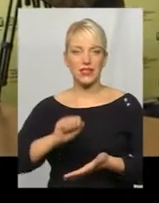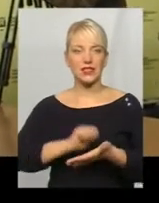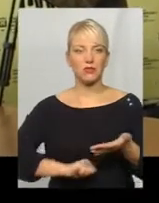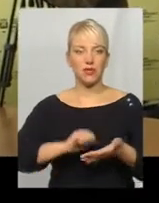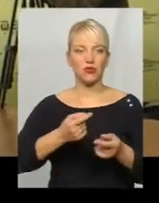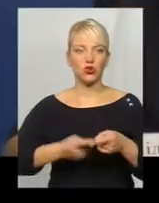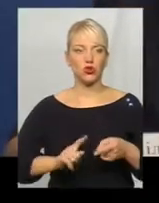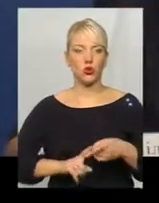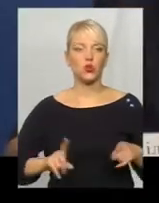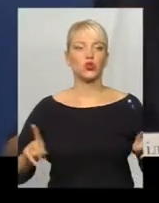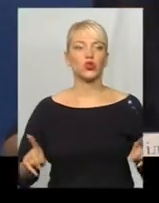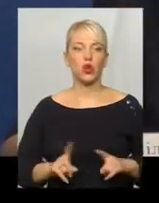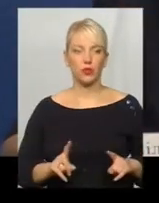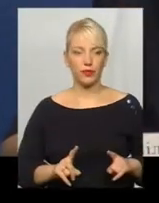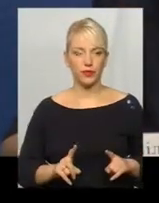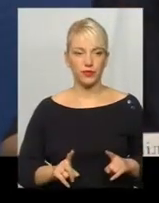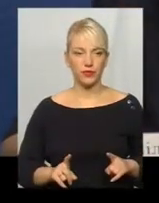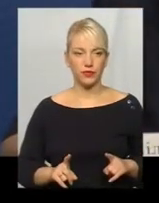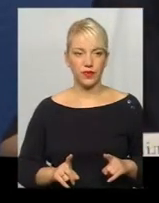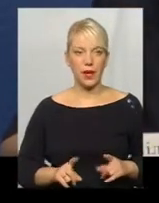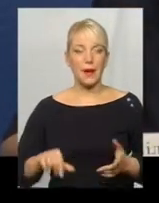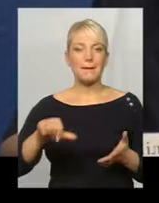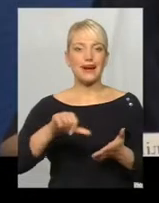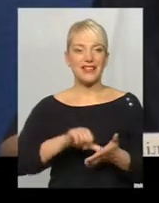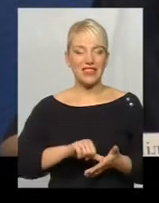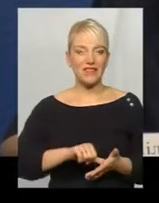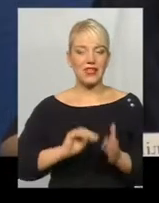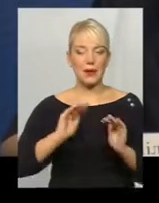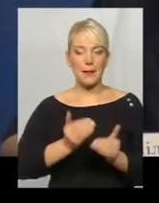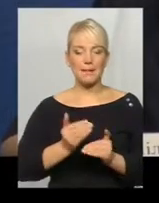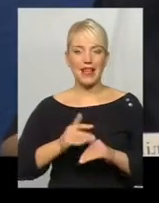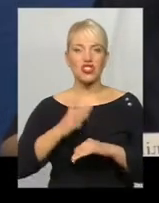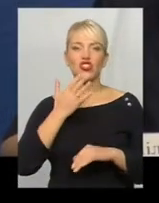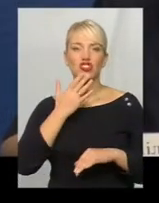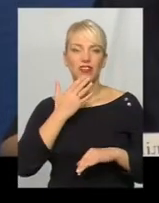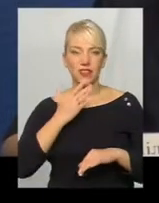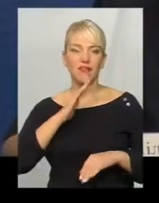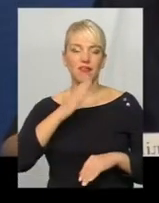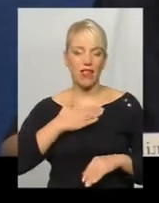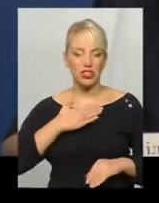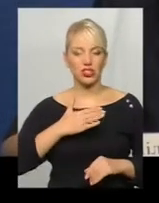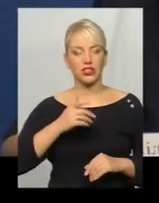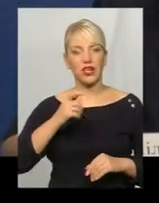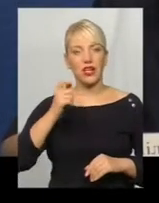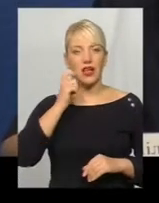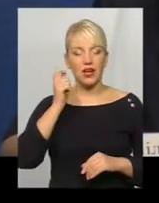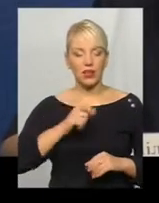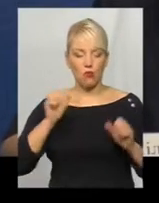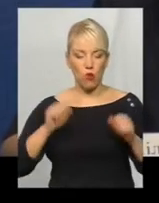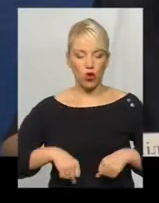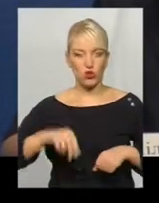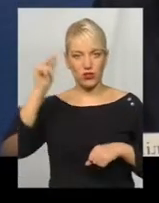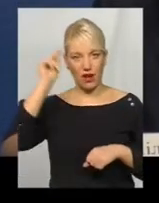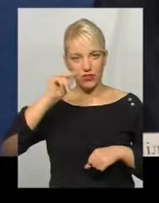того, що представники меншин в наших країнах можуть навчатися